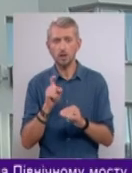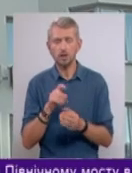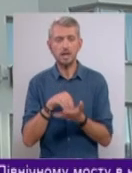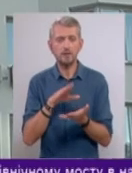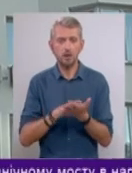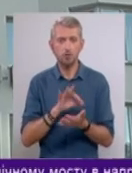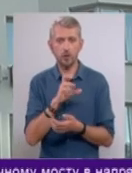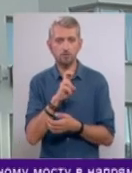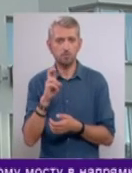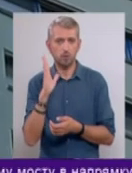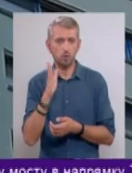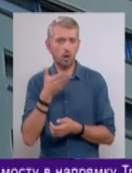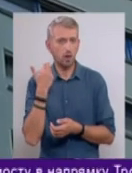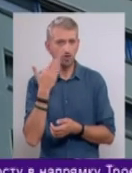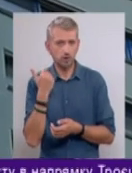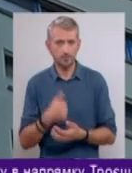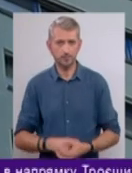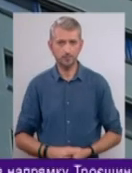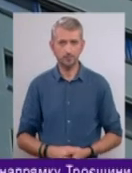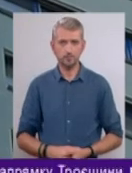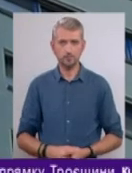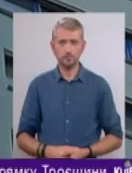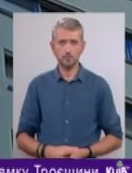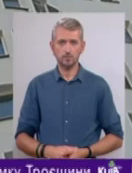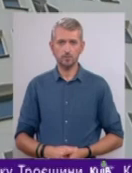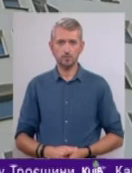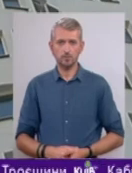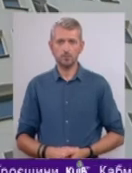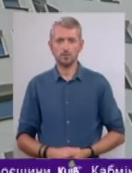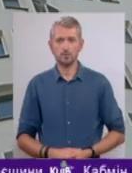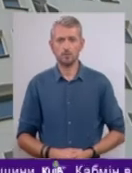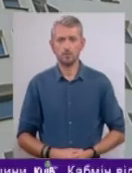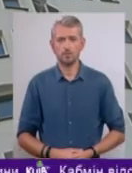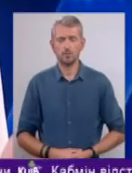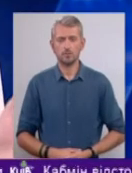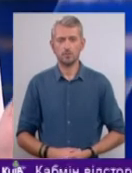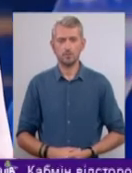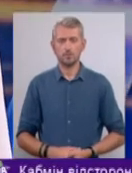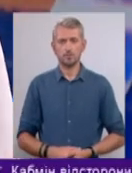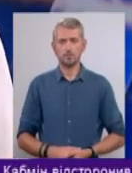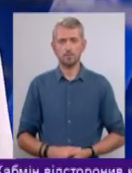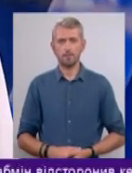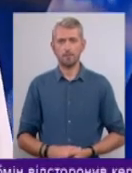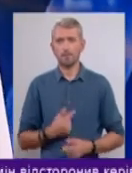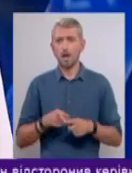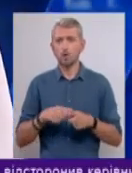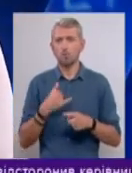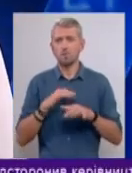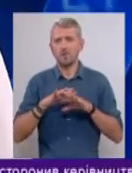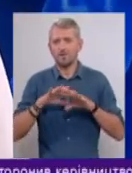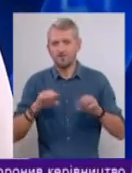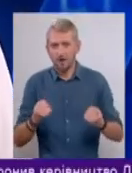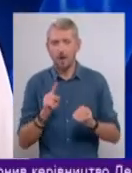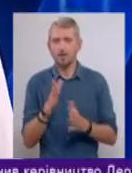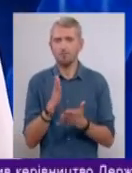УСББ буде значно легше. Мілен Модал, Олександр Гончаренко, телеканал Київ. І на цьому все у нас,